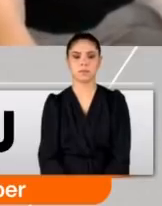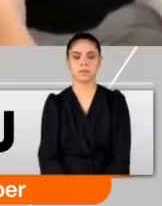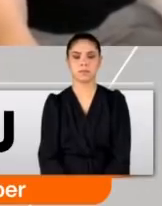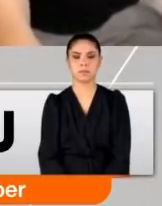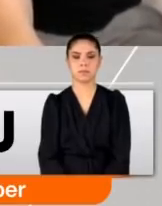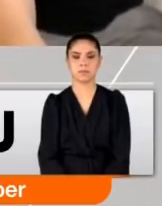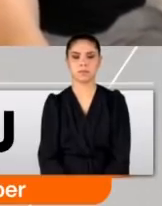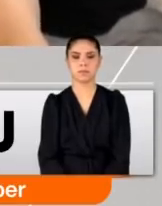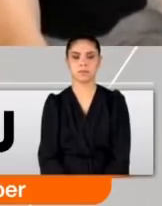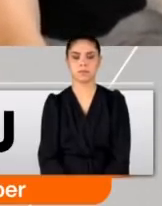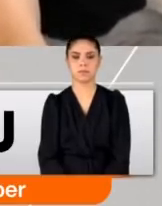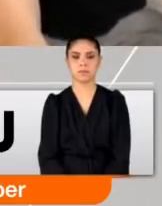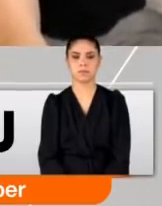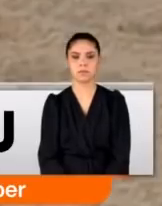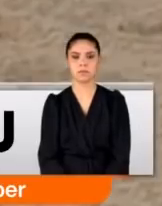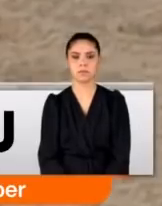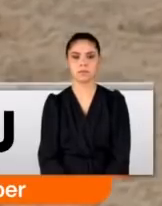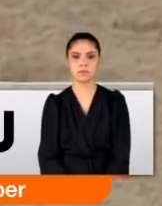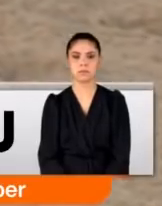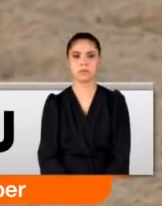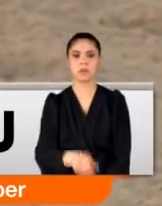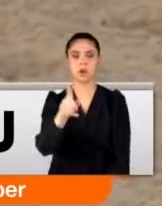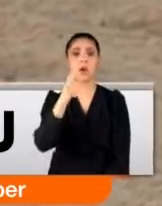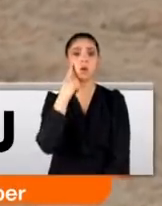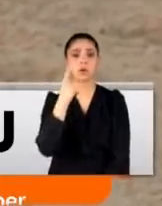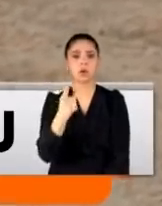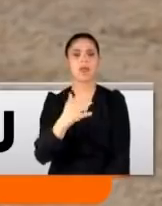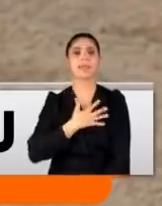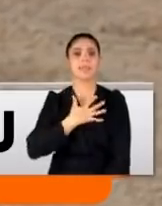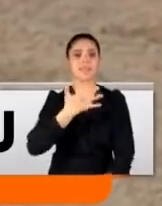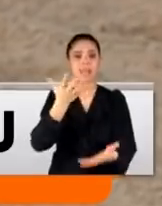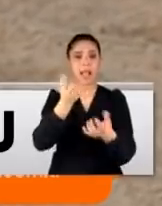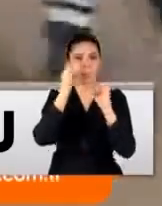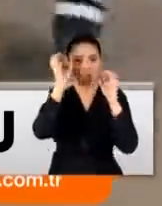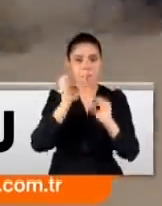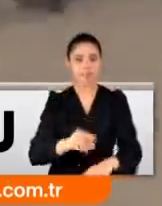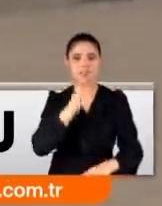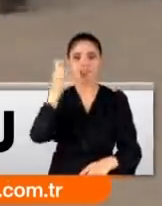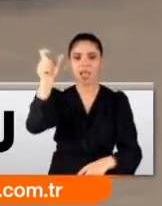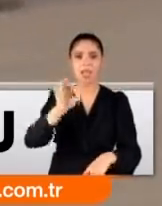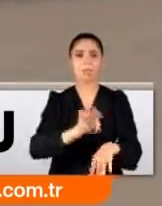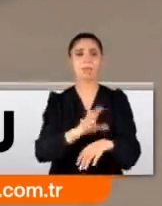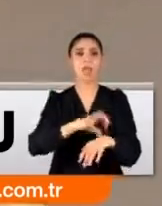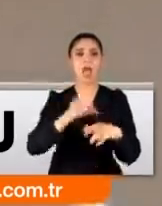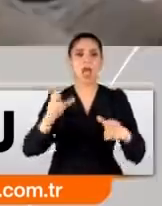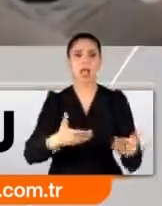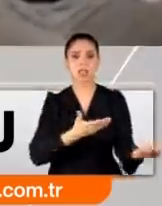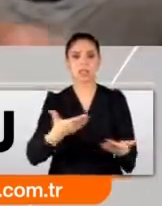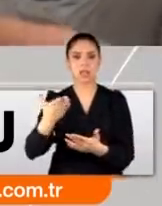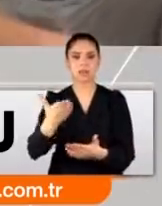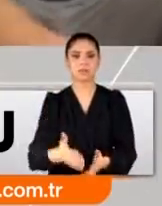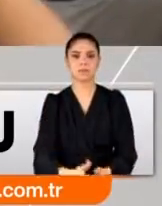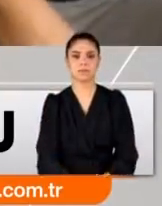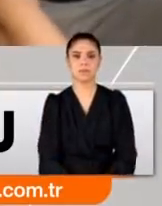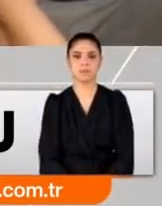de bu sefer dilini istemsizce ısırdı. O müdahaleyle tekrar nefes almaya başlayan Çanakçı hemen hastaneye kaldırıldı. Tekrar